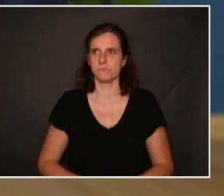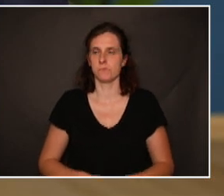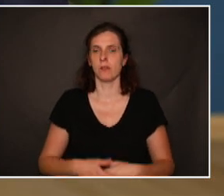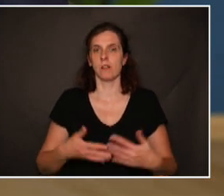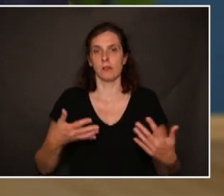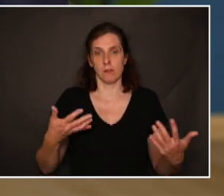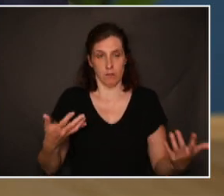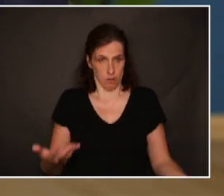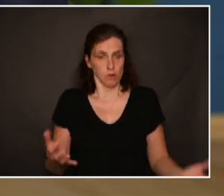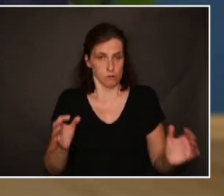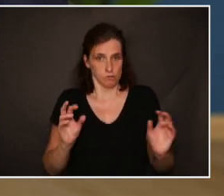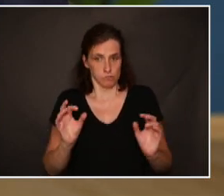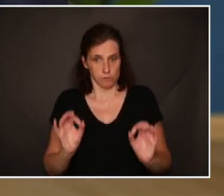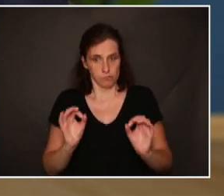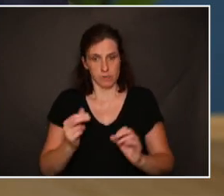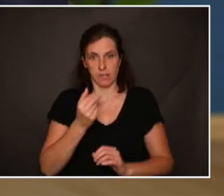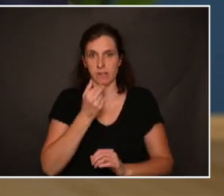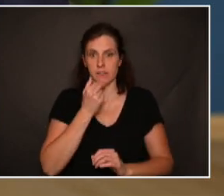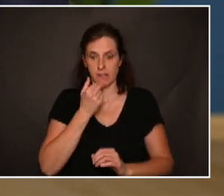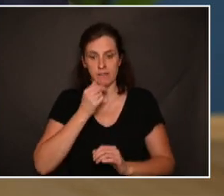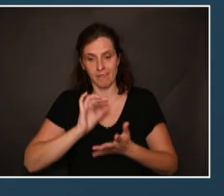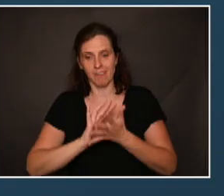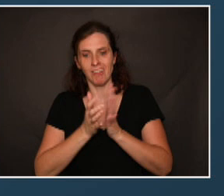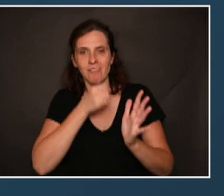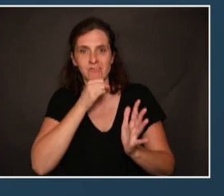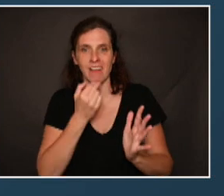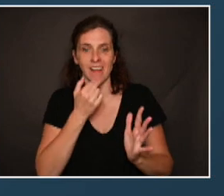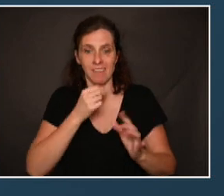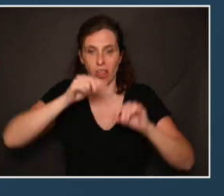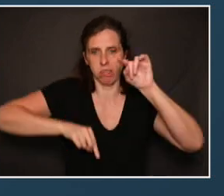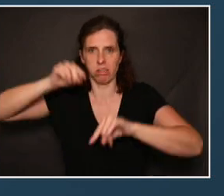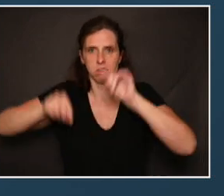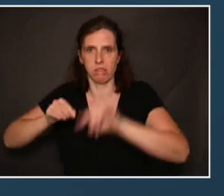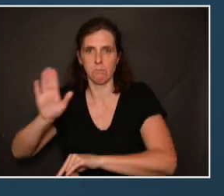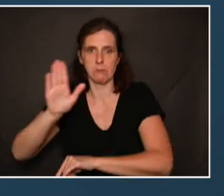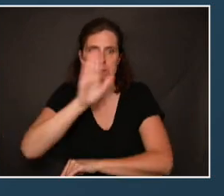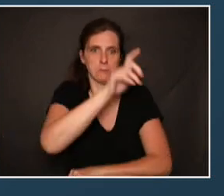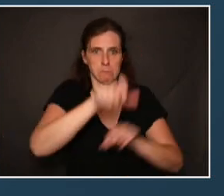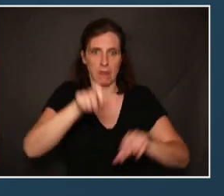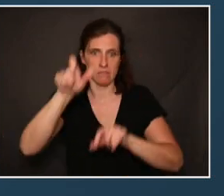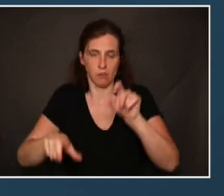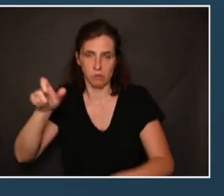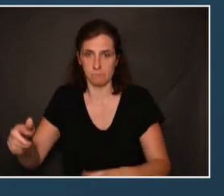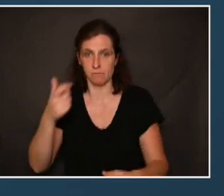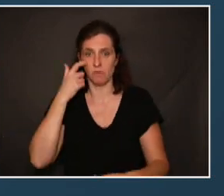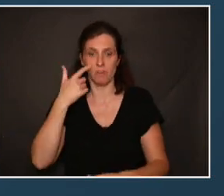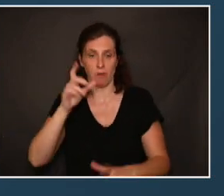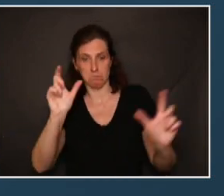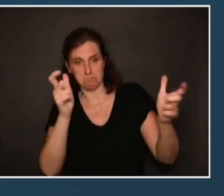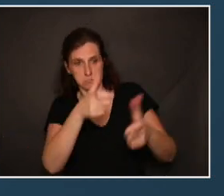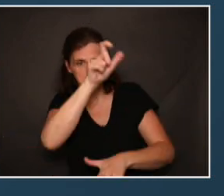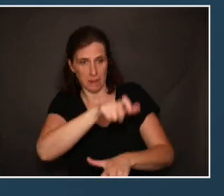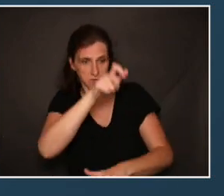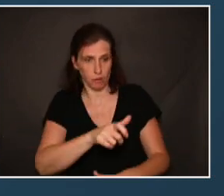Mais effectivement, la qualité du vieillissement est assez hétérogène dans la population et on va voir des personnes qui vont